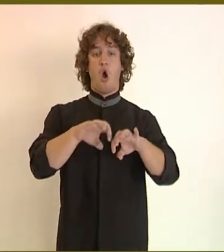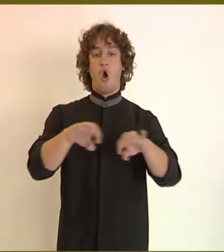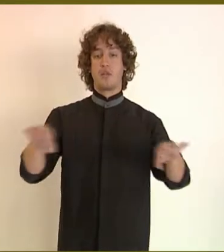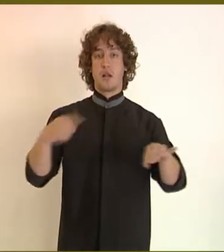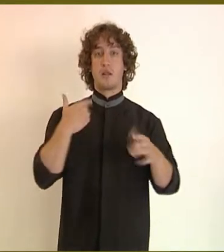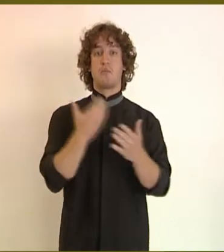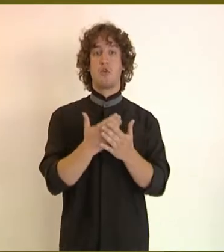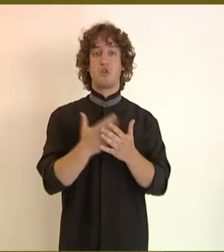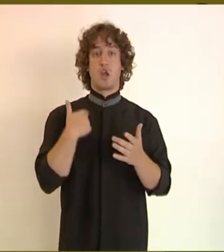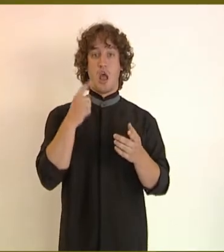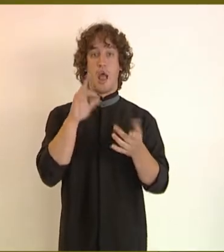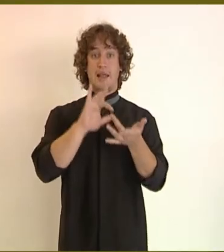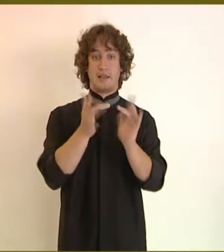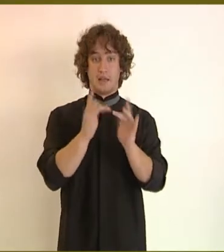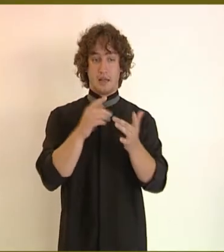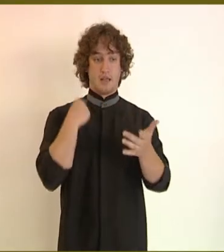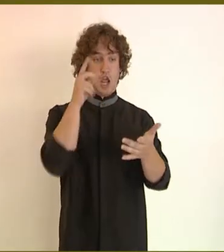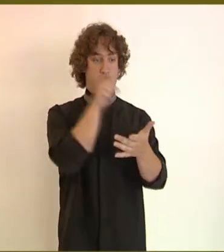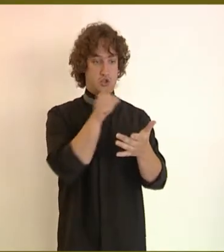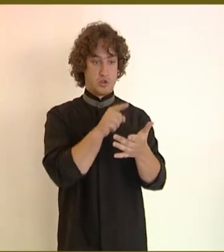že pravé ovce sú tie biele.